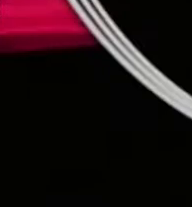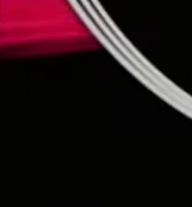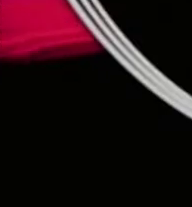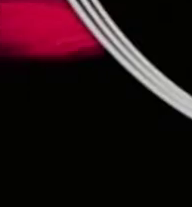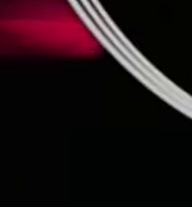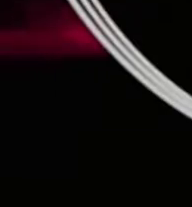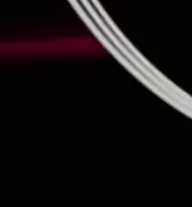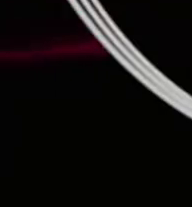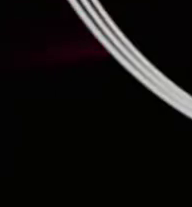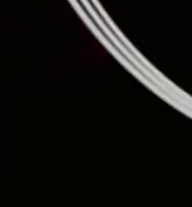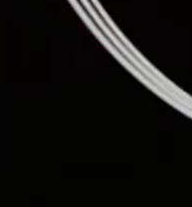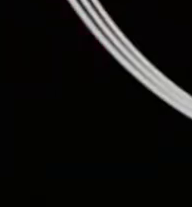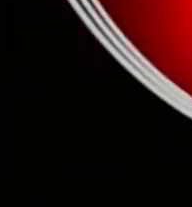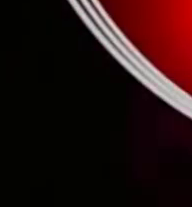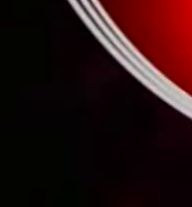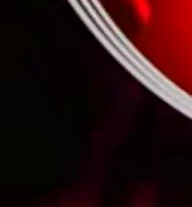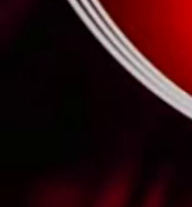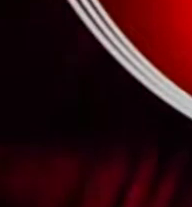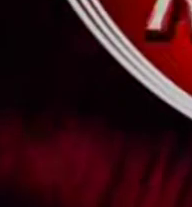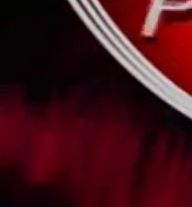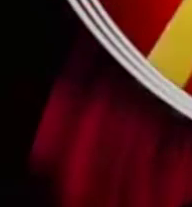हाट नियूज एक्सप्रेज